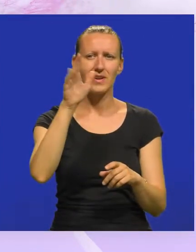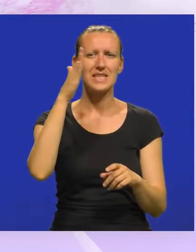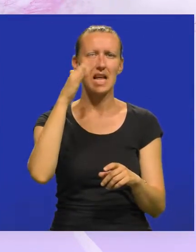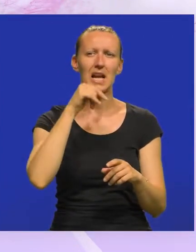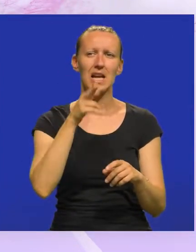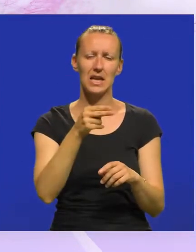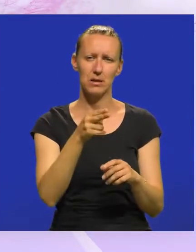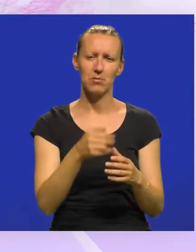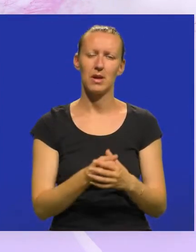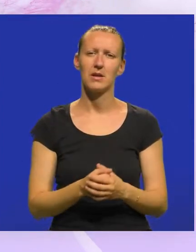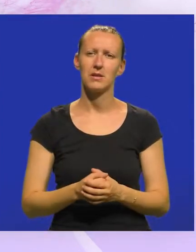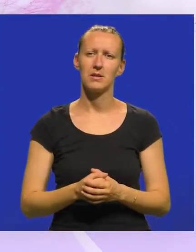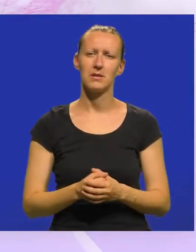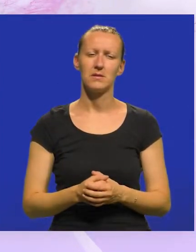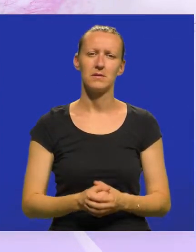Staklene ribe.